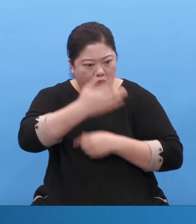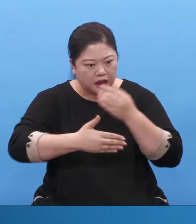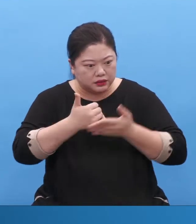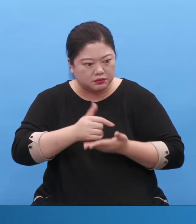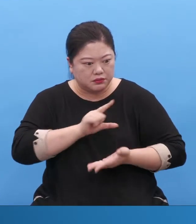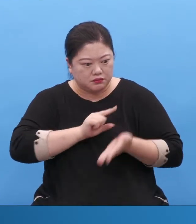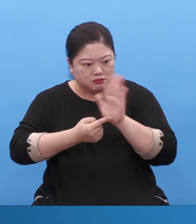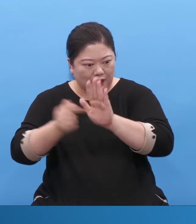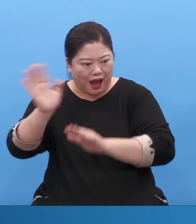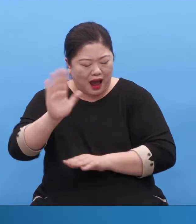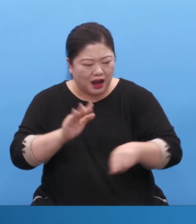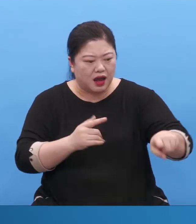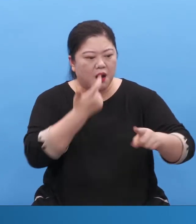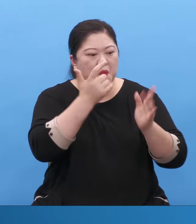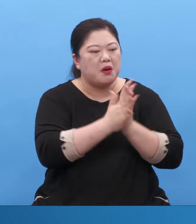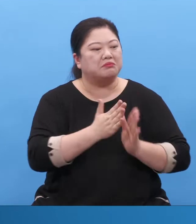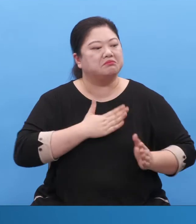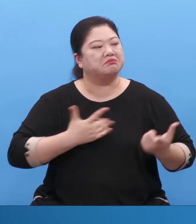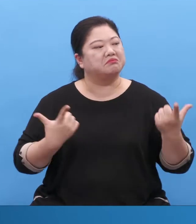그게 남은 자입니다.